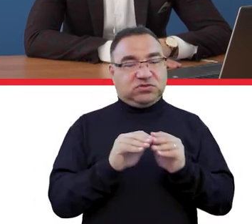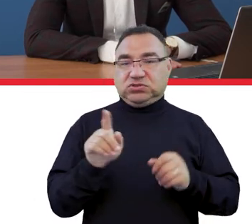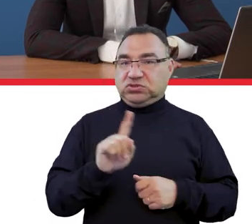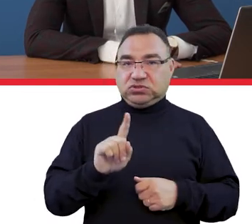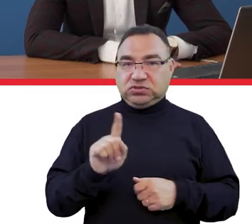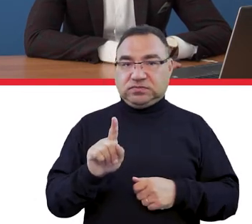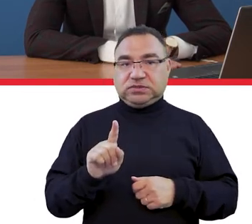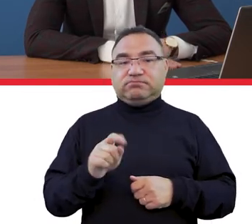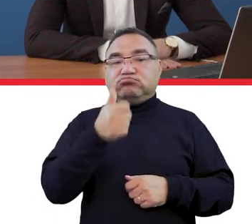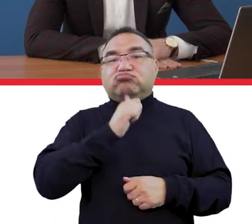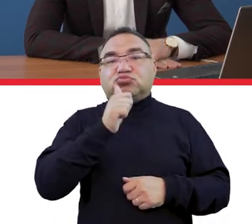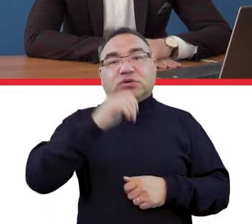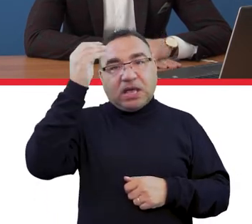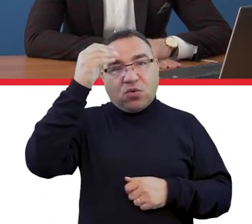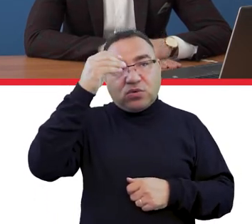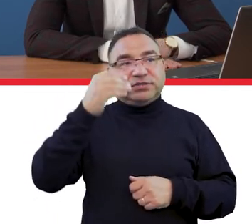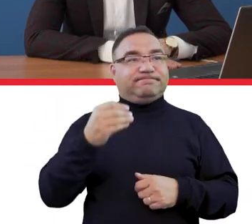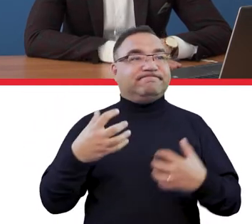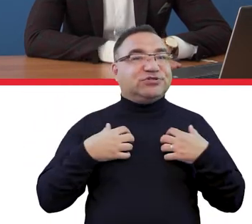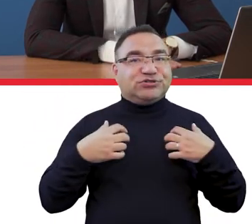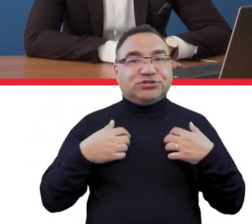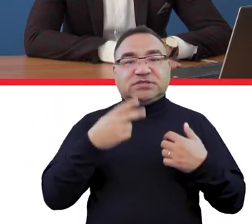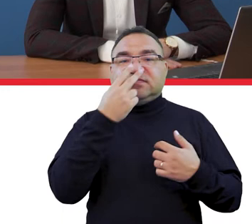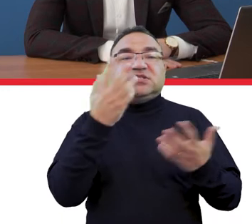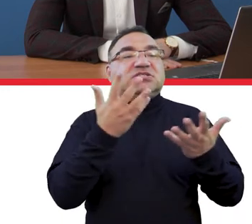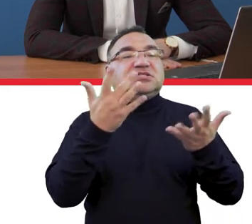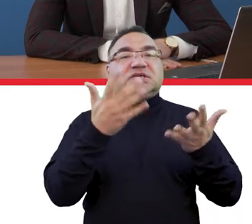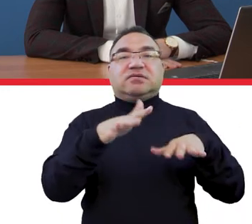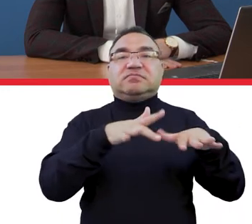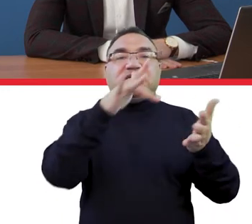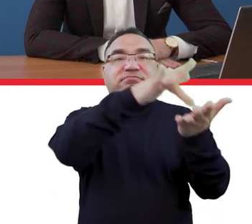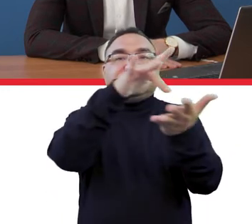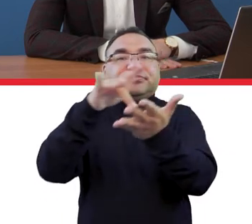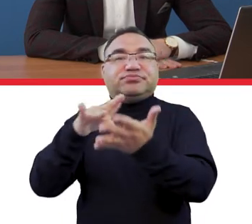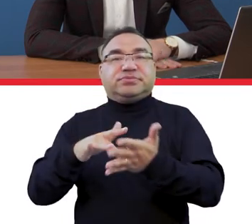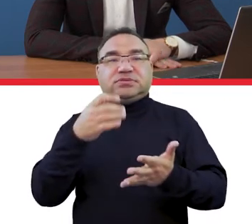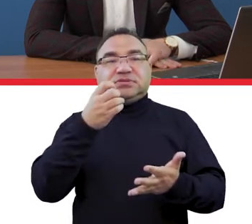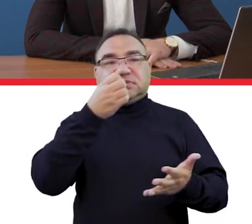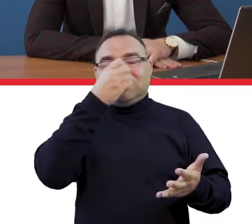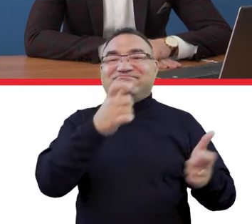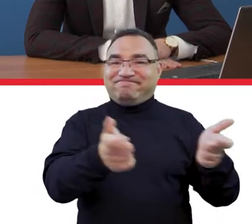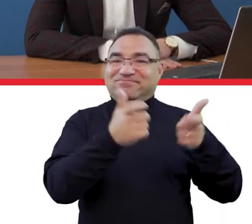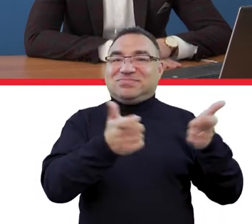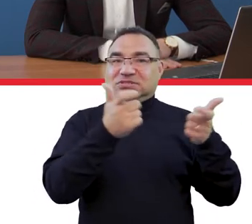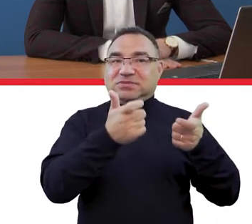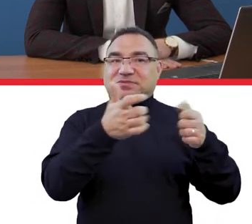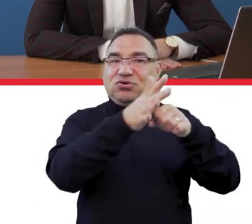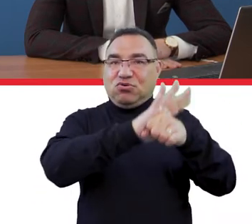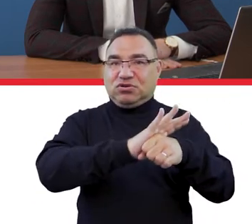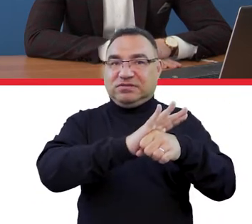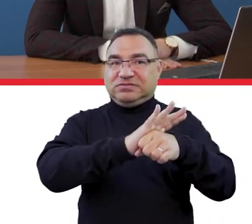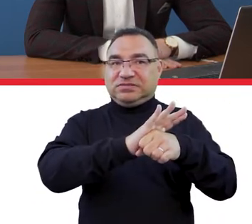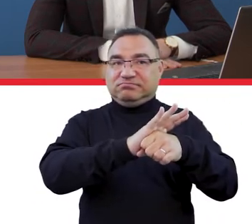Uczymy się funkcjonowania patrząc na te ogniska, które sprawiają, że zjawiska